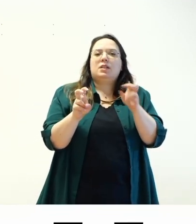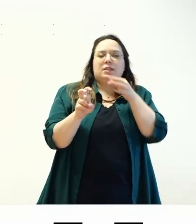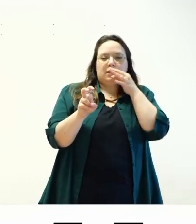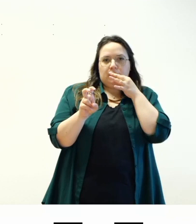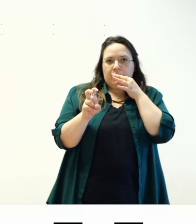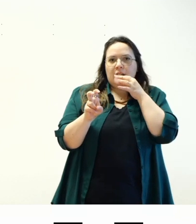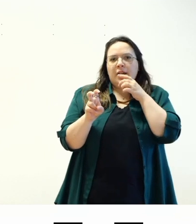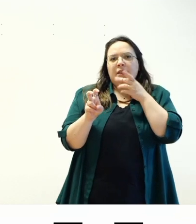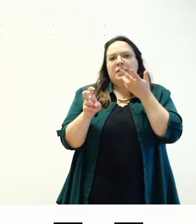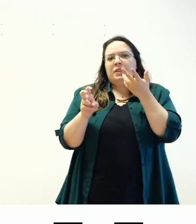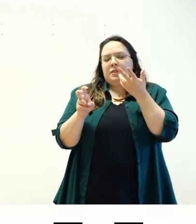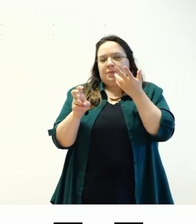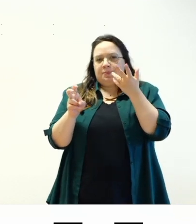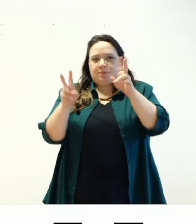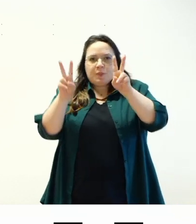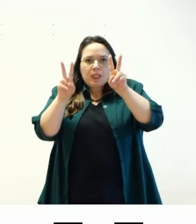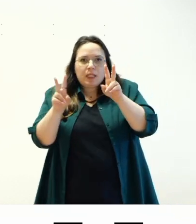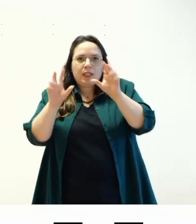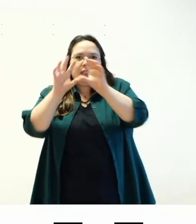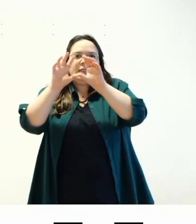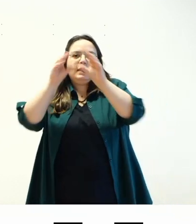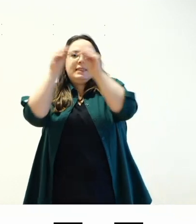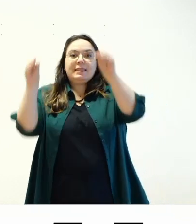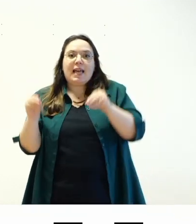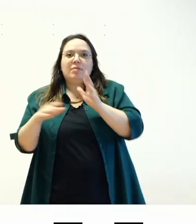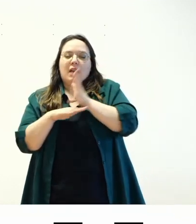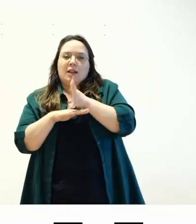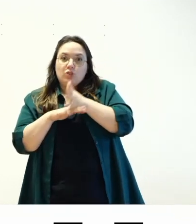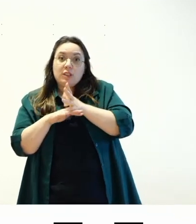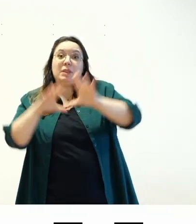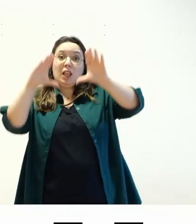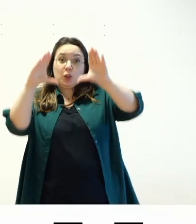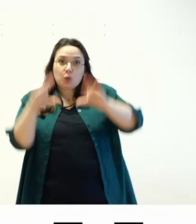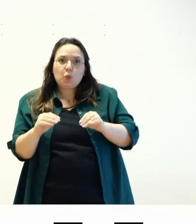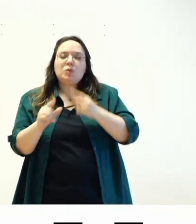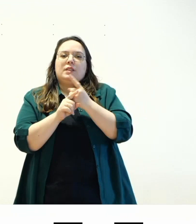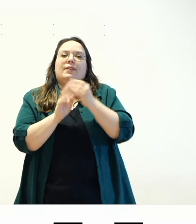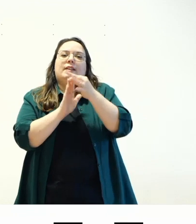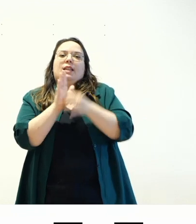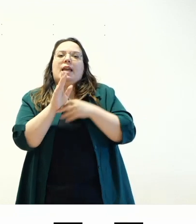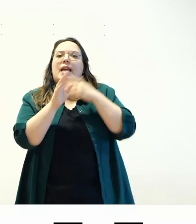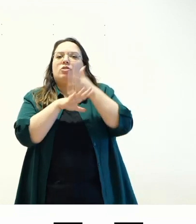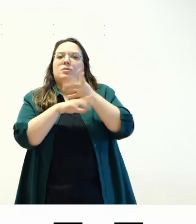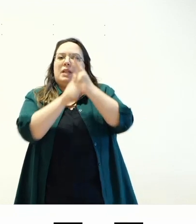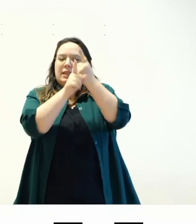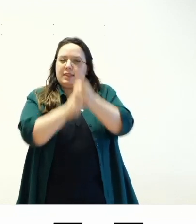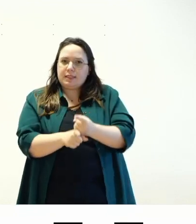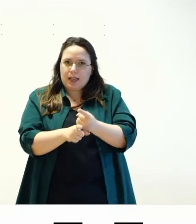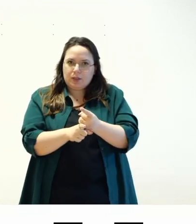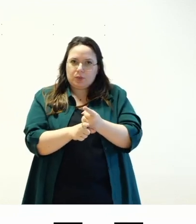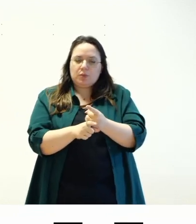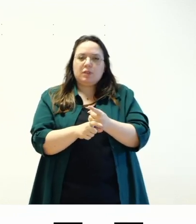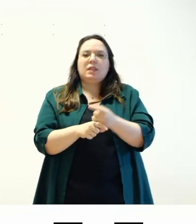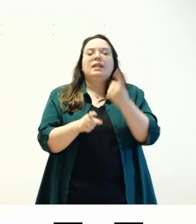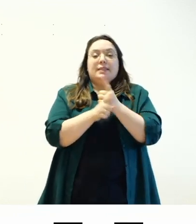temi che classificheremo poi come accessibili devono rispettare alcuni criteri di accessibilità devono avere uno skip